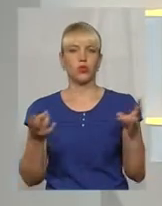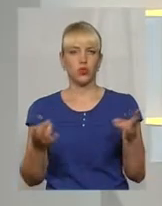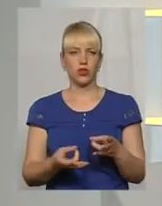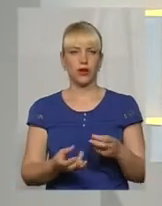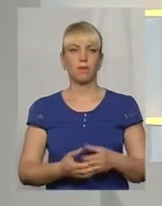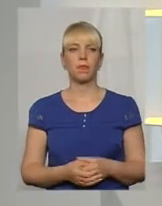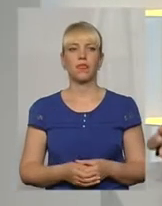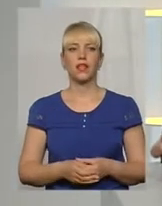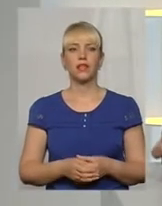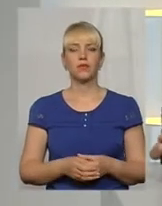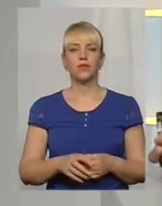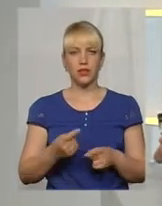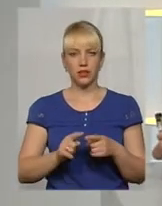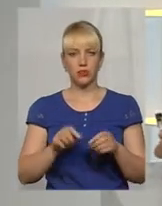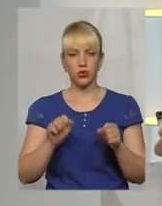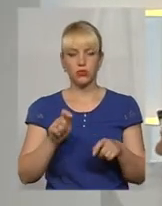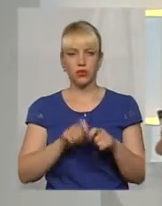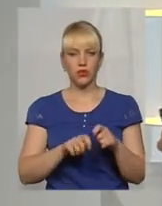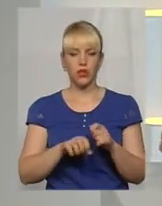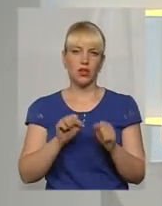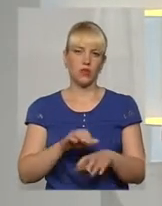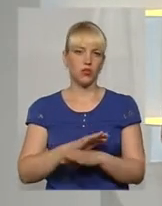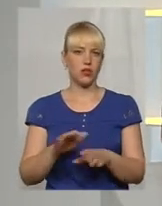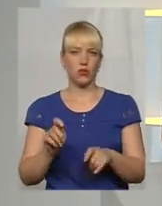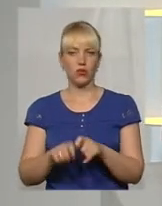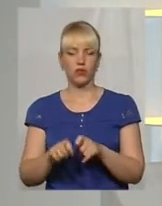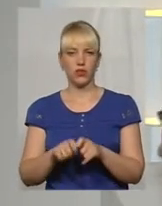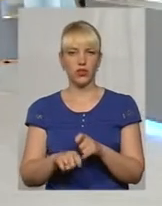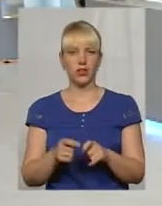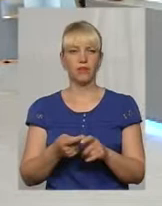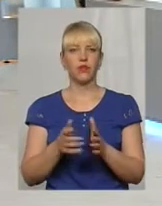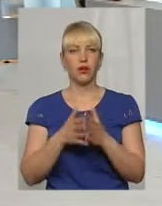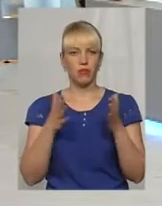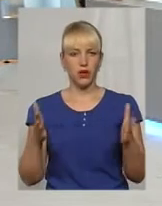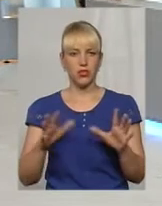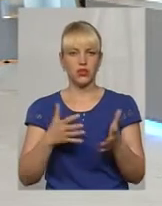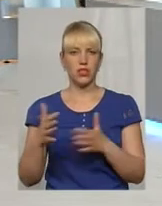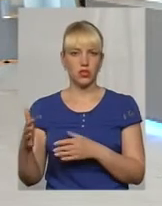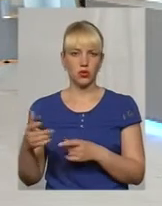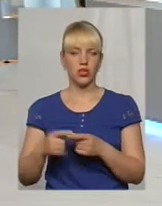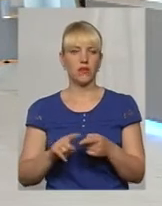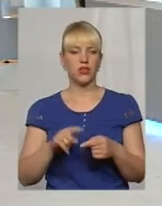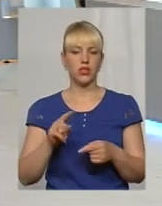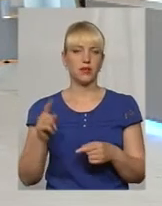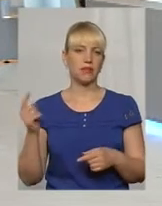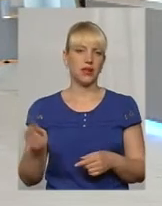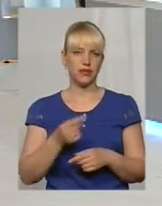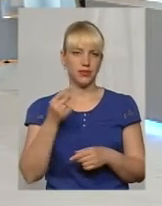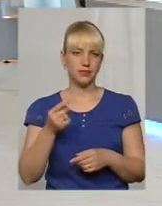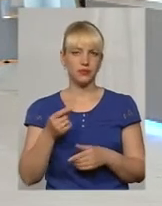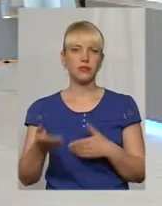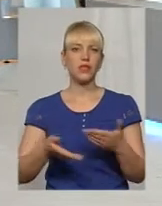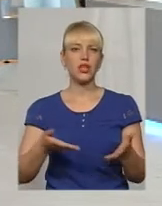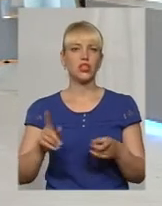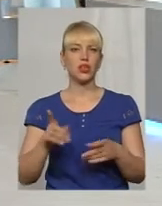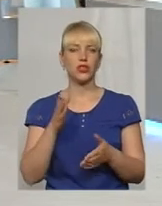І її можуть перевірити, і так само можуть не перевірити? В большинстві випусків, тобто, перші шаги, які